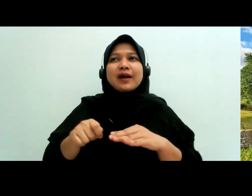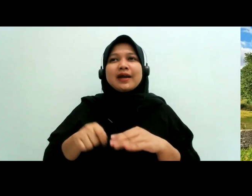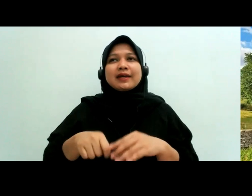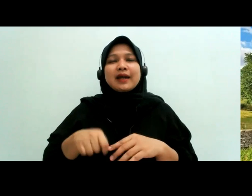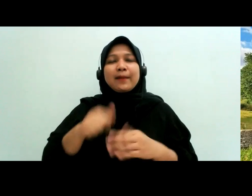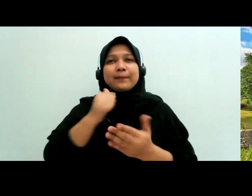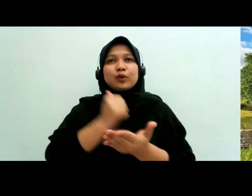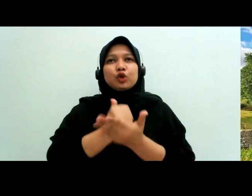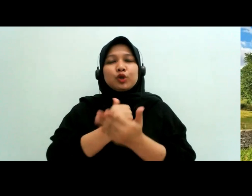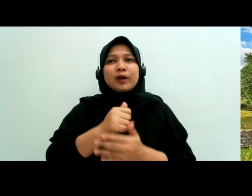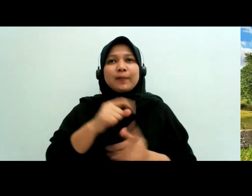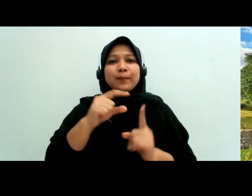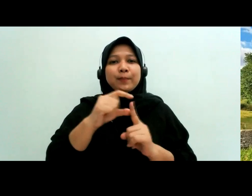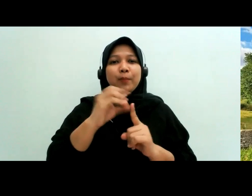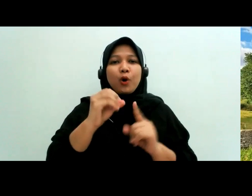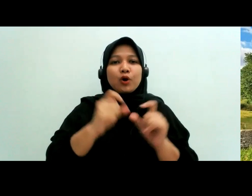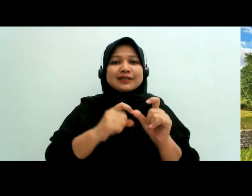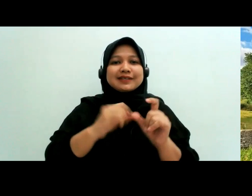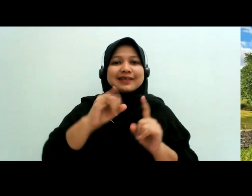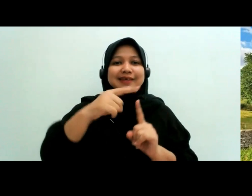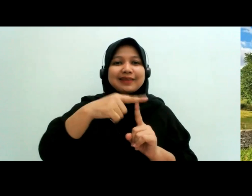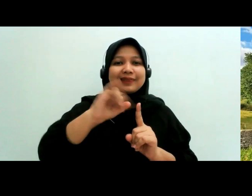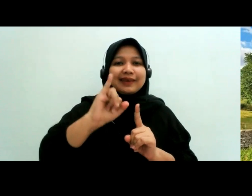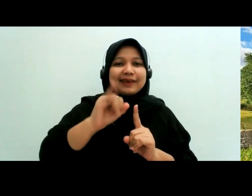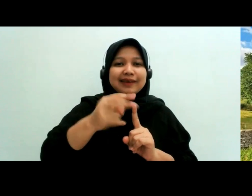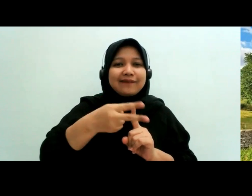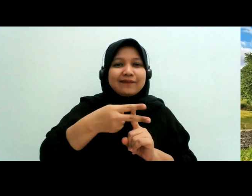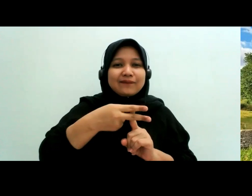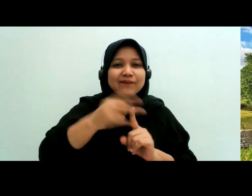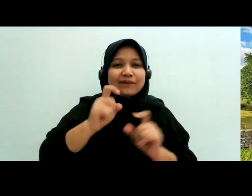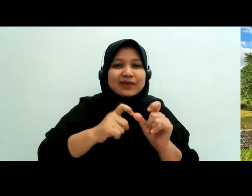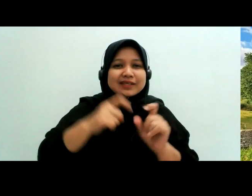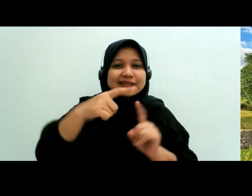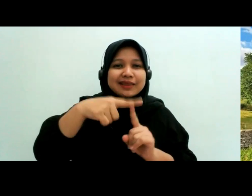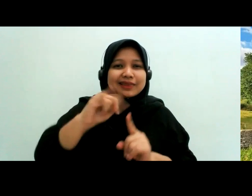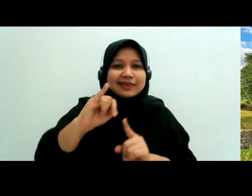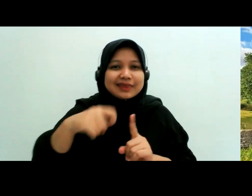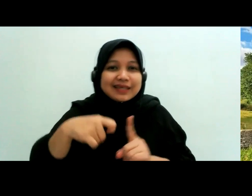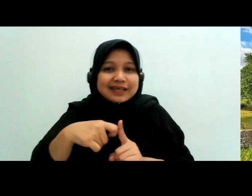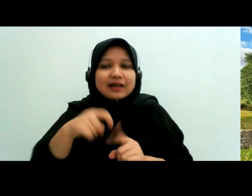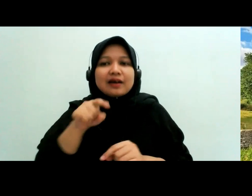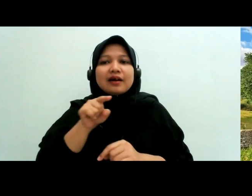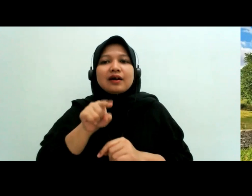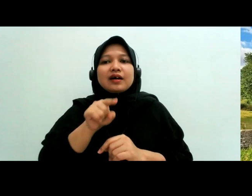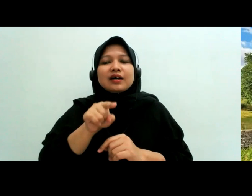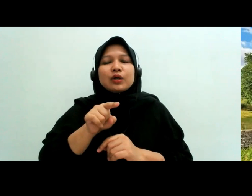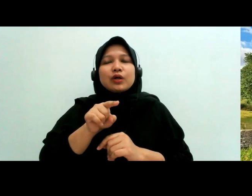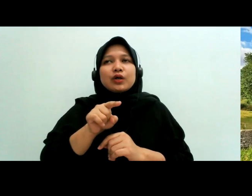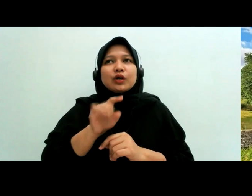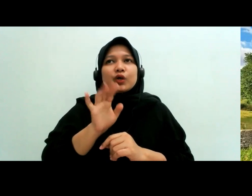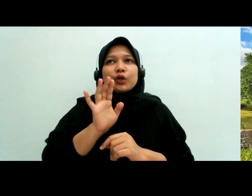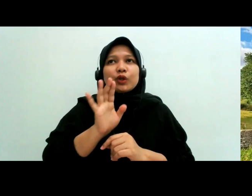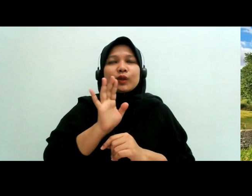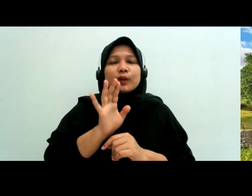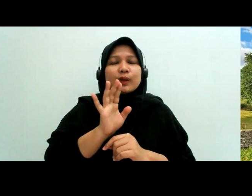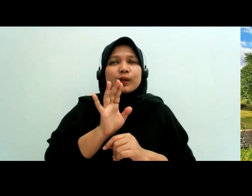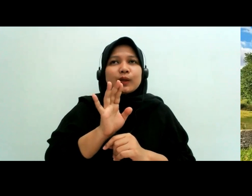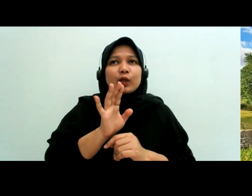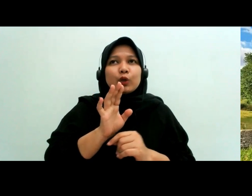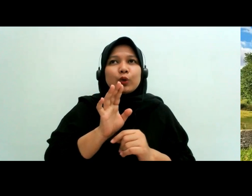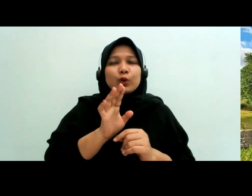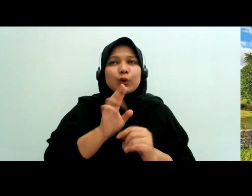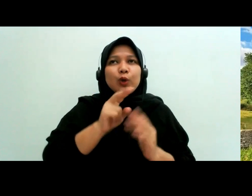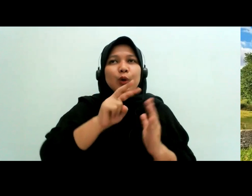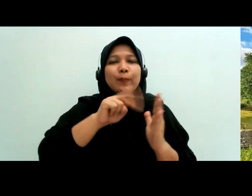akan apa namanya membatasi penafsiran terhadap rangka hukum